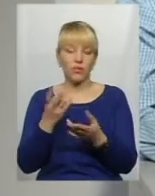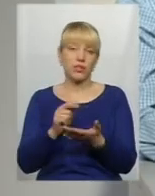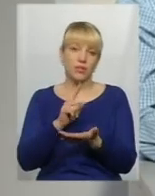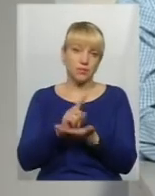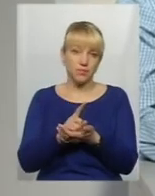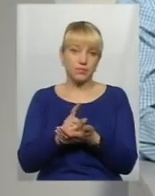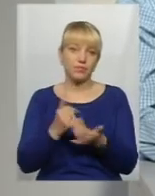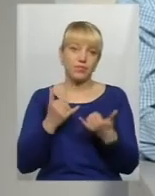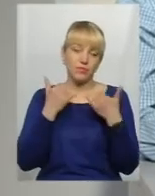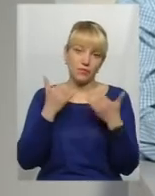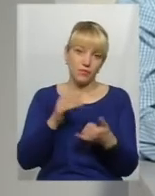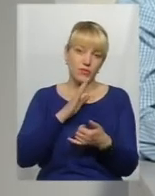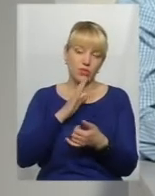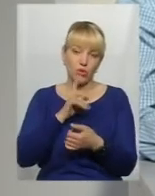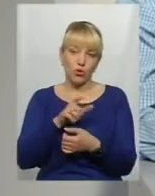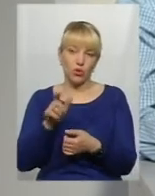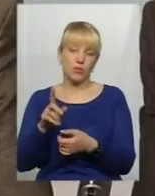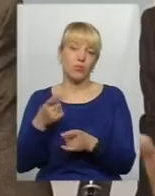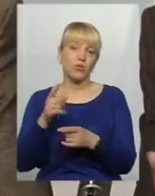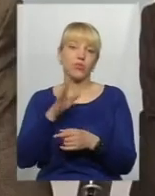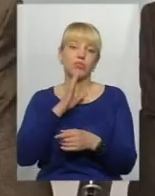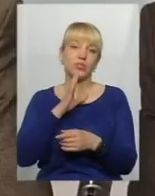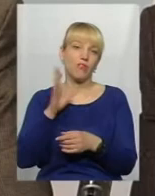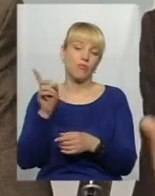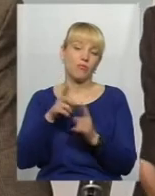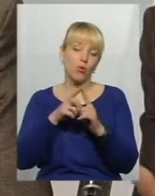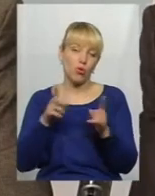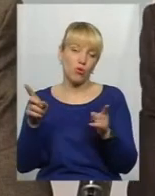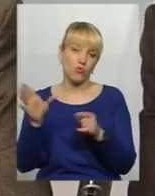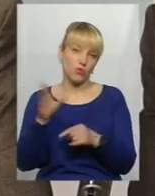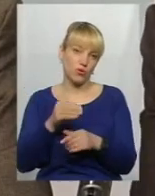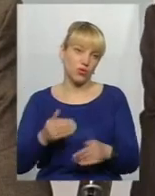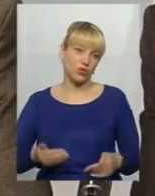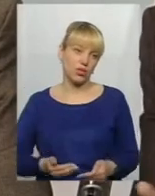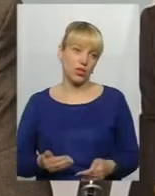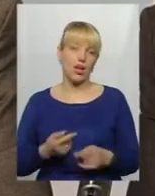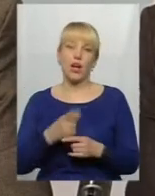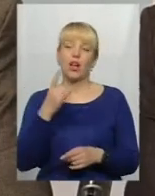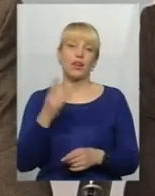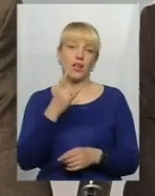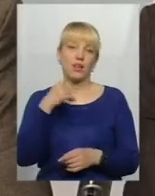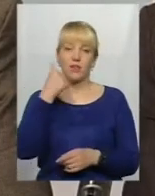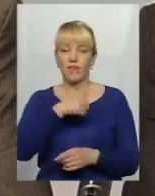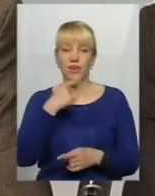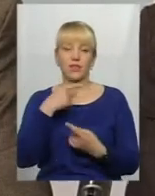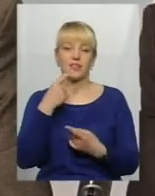шанувати, тому що вони жінки впродовж всього життя, а не один день в році присвячувати їм і казати, що от ми